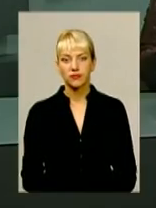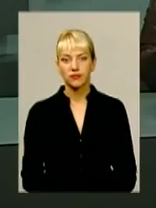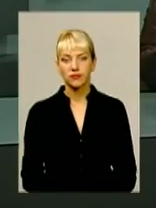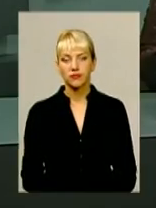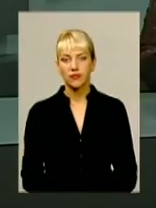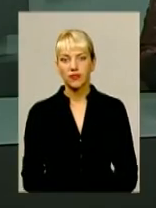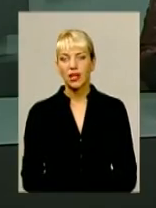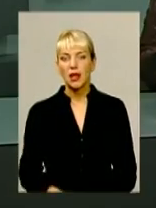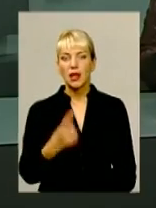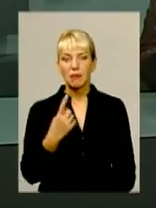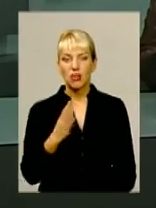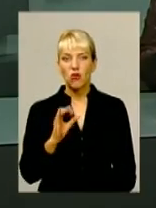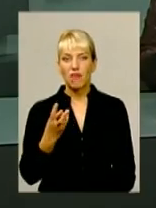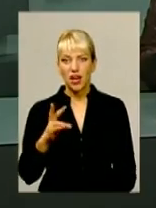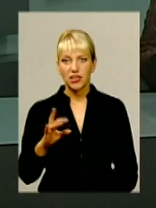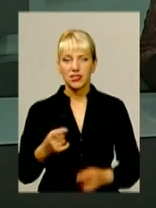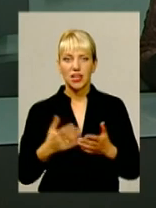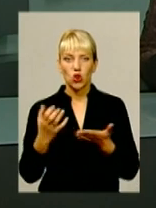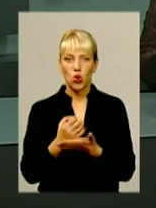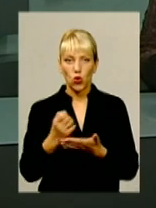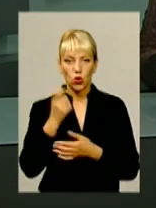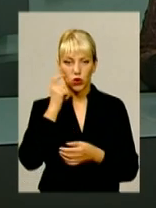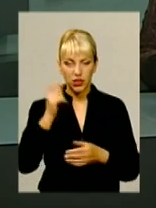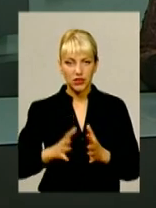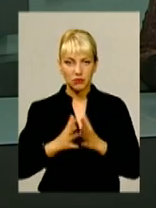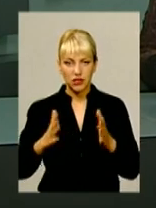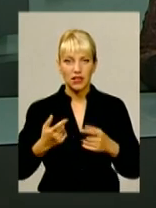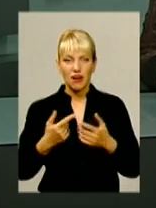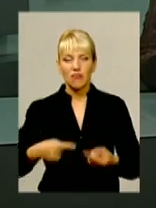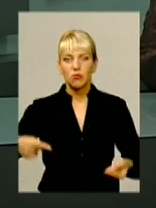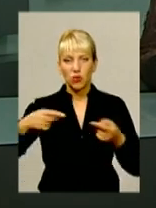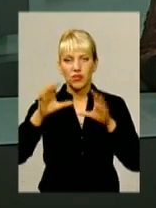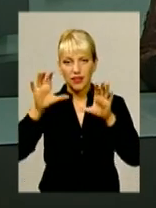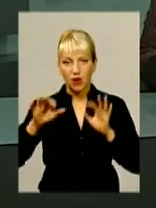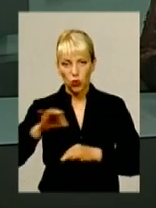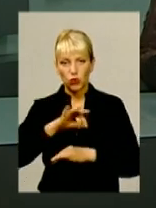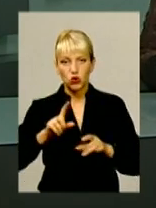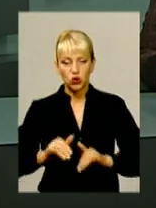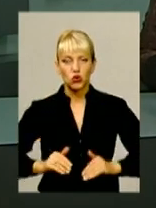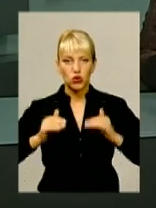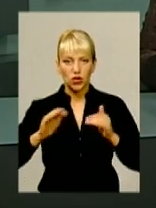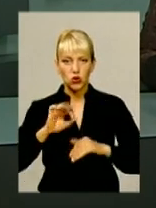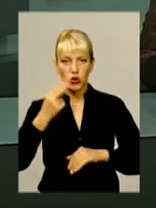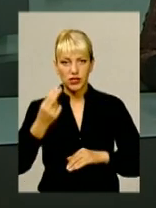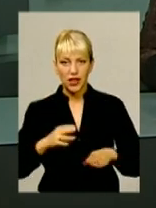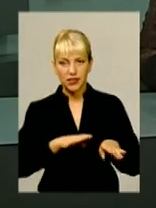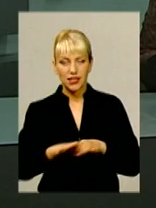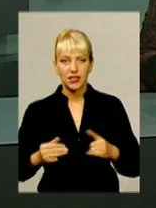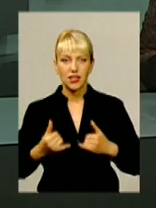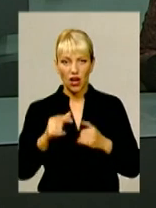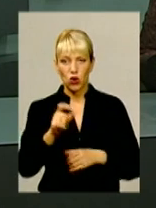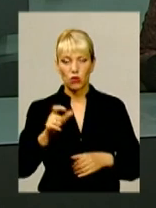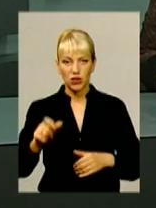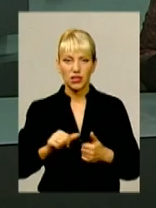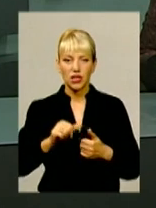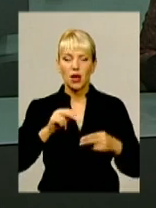Із 1 вересня доходи українців збільшилися. Відповідний законопроект щодо зростання соціальних стандартів для громадян, зокрема